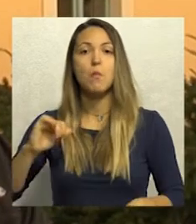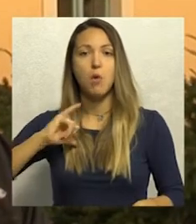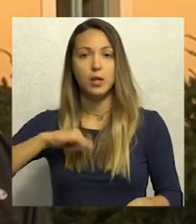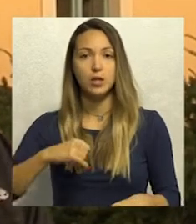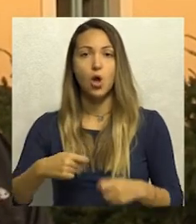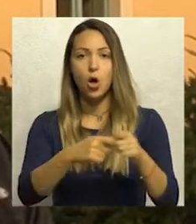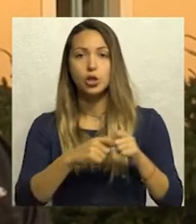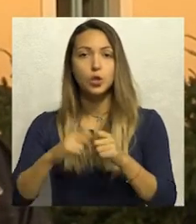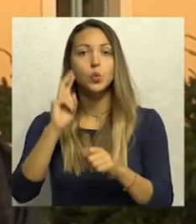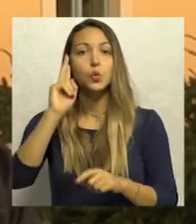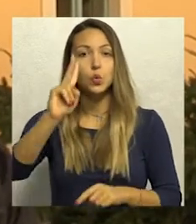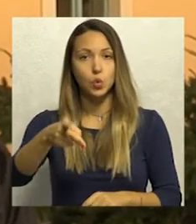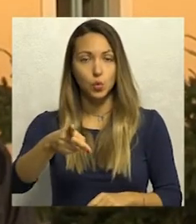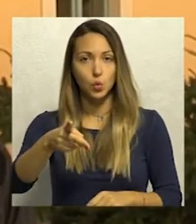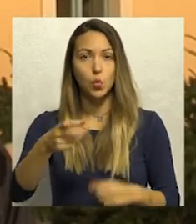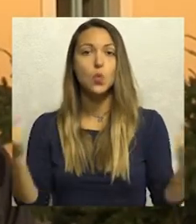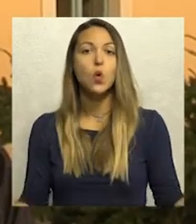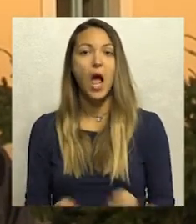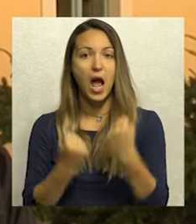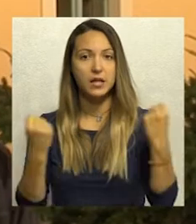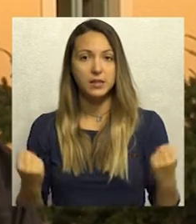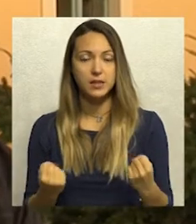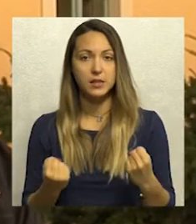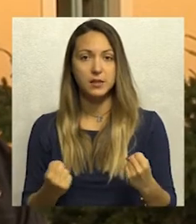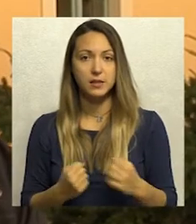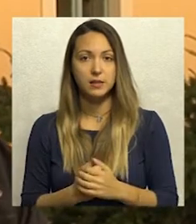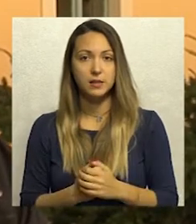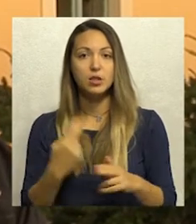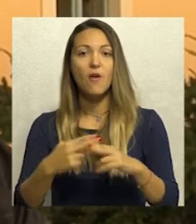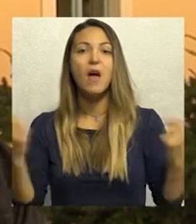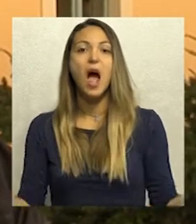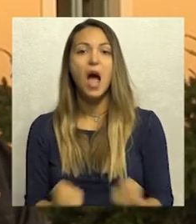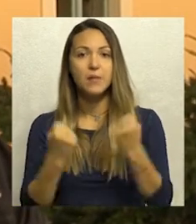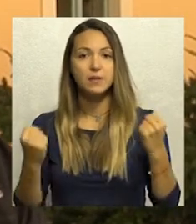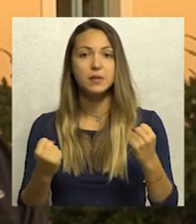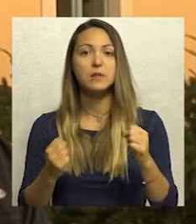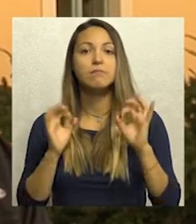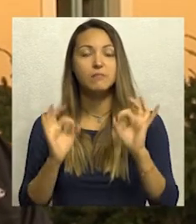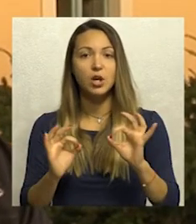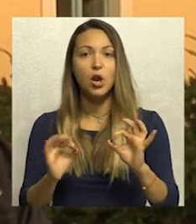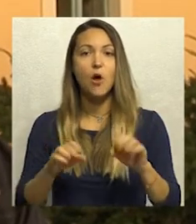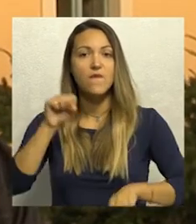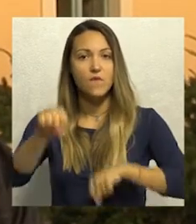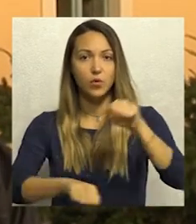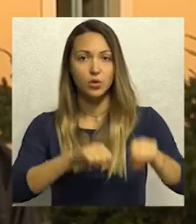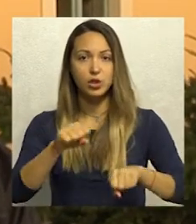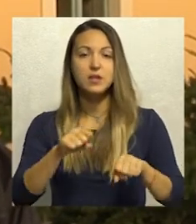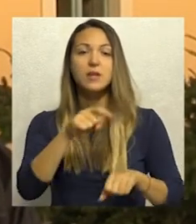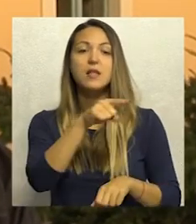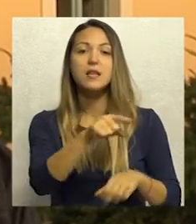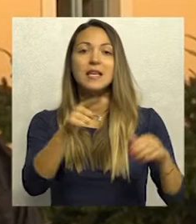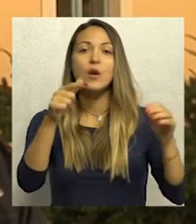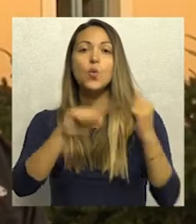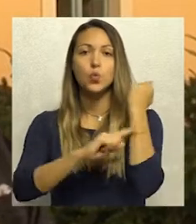organizuje drugu poredu akciju koja se zove Akcija bezbedne i spretne vožnje, namenjena za učenike 7. i 8.